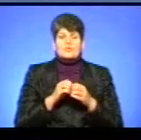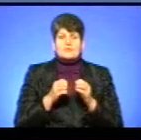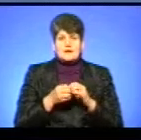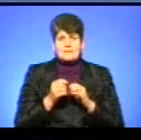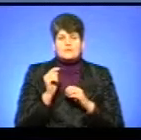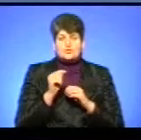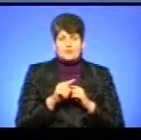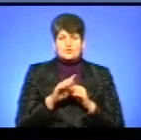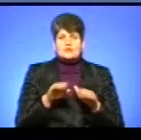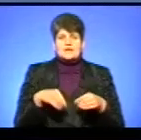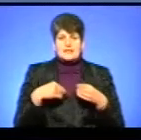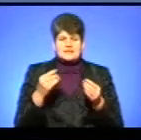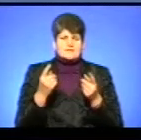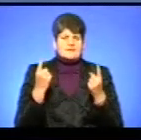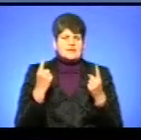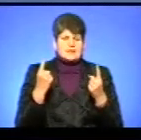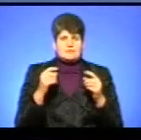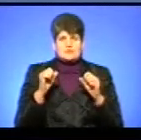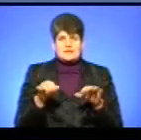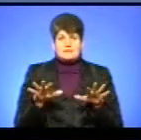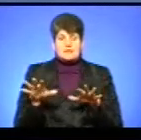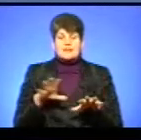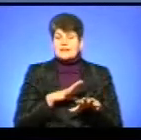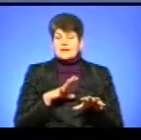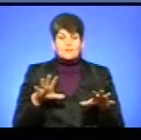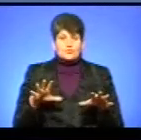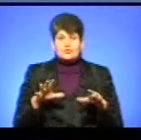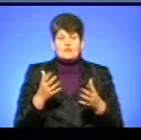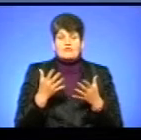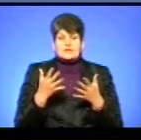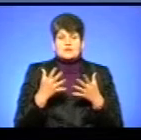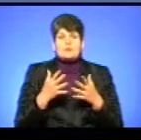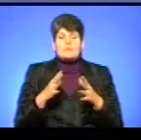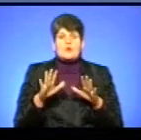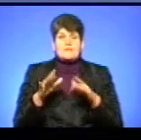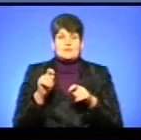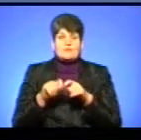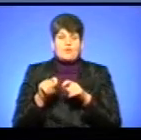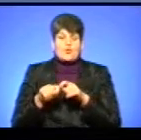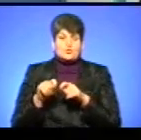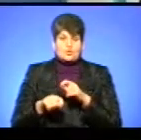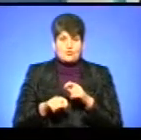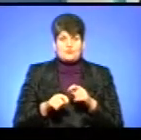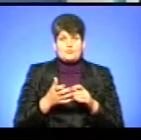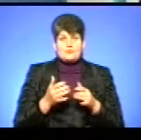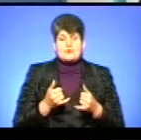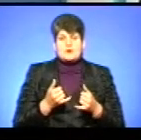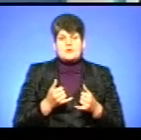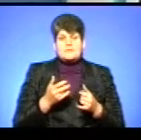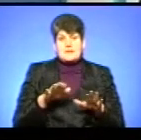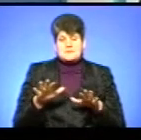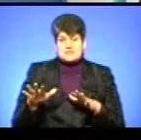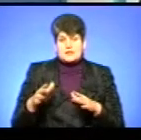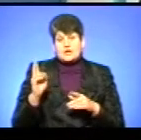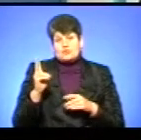даючи необмежені можливості на місцях, не було встановлено інструментів контролю за реалізацією повноважень на місцях. І знову таки, дехто